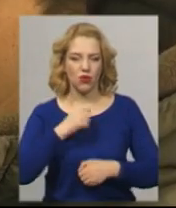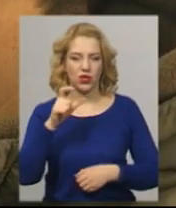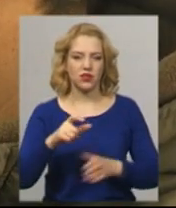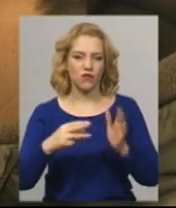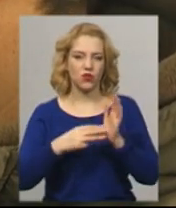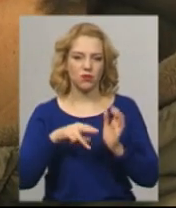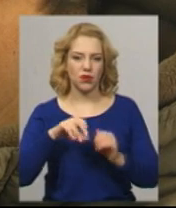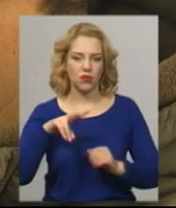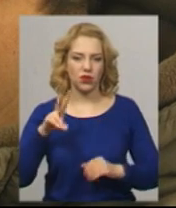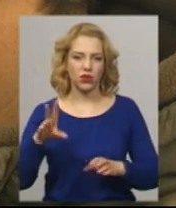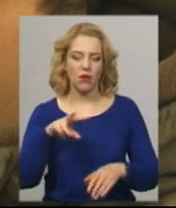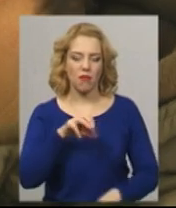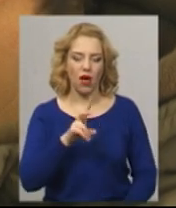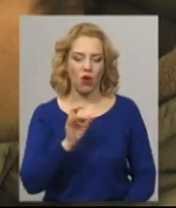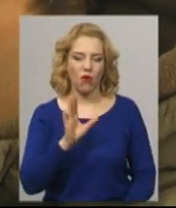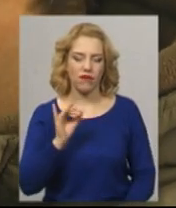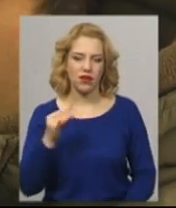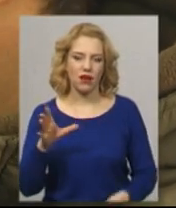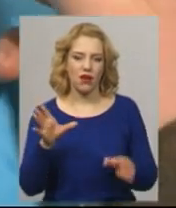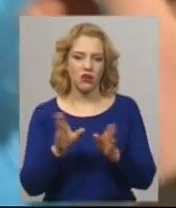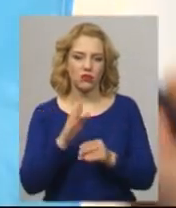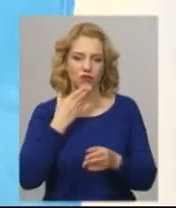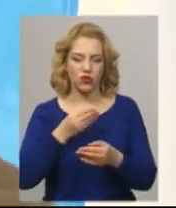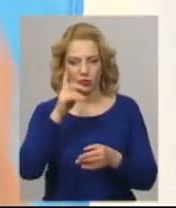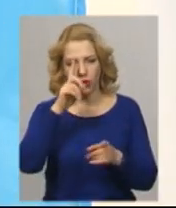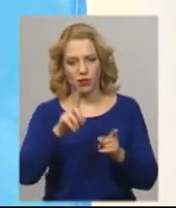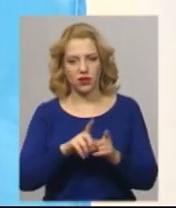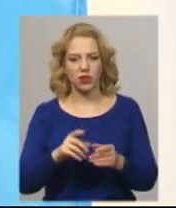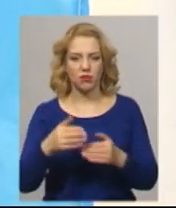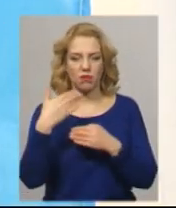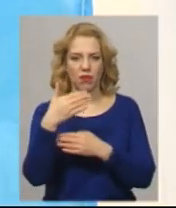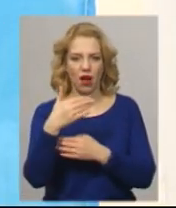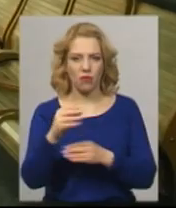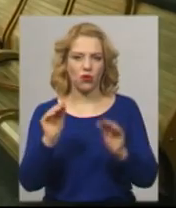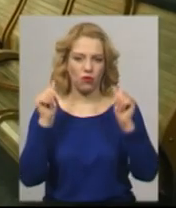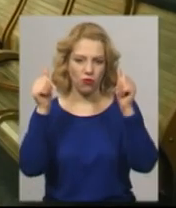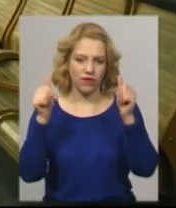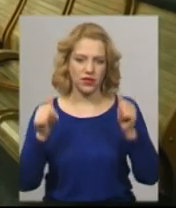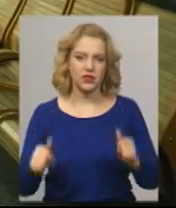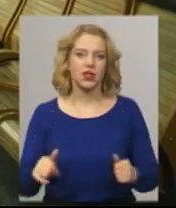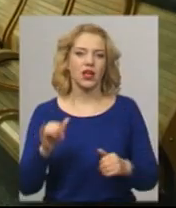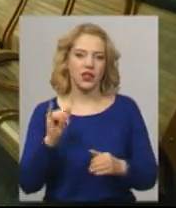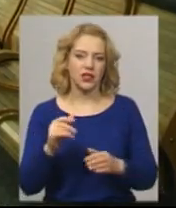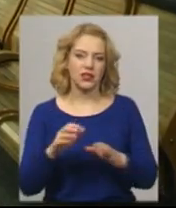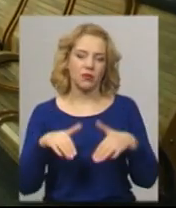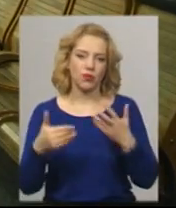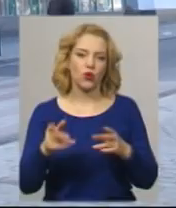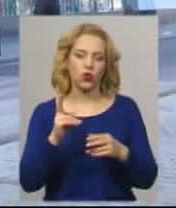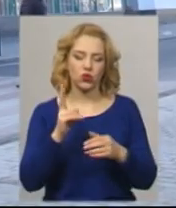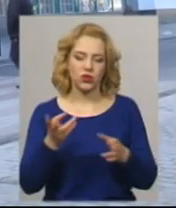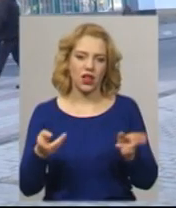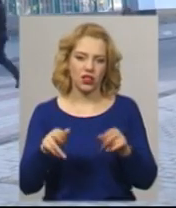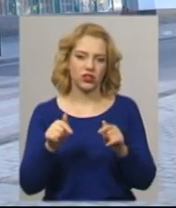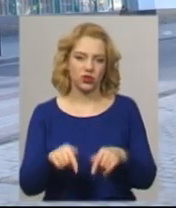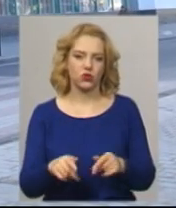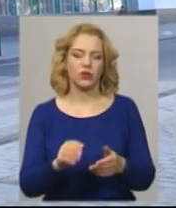Олександр Маковай разом зі своїм побратимом повісили прапор України та запропонували, щоб кожен, хто тут залишається, писали свої враження